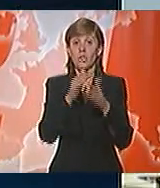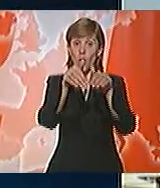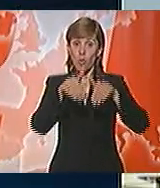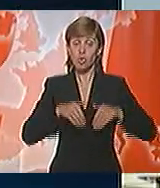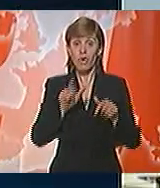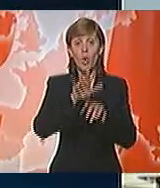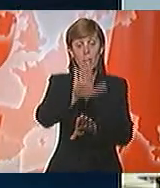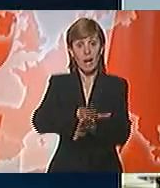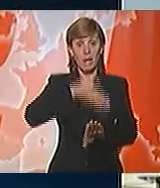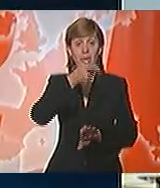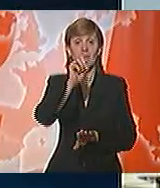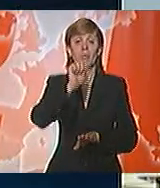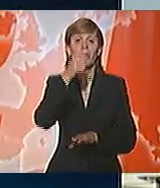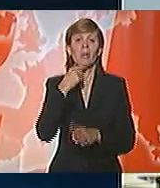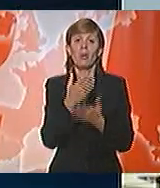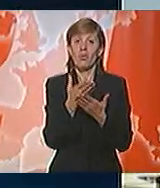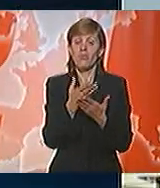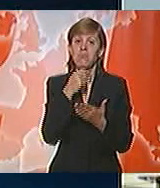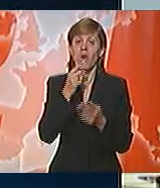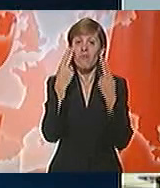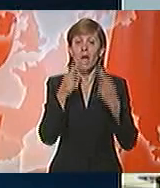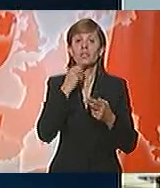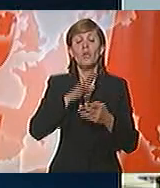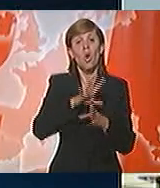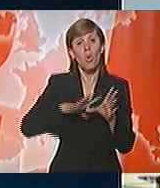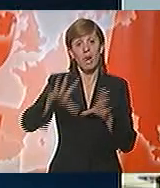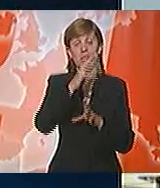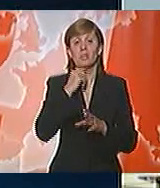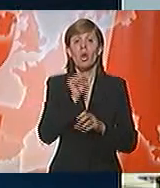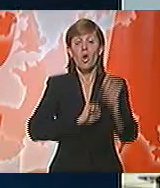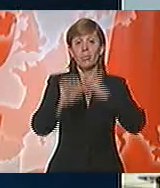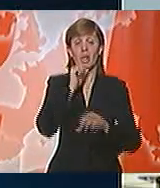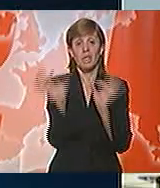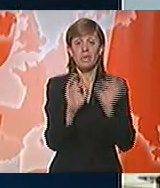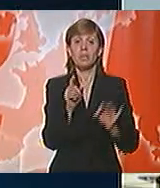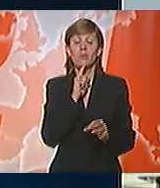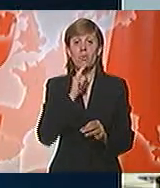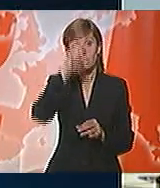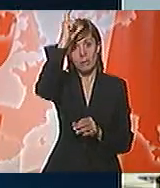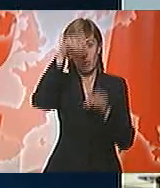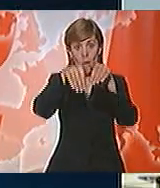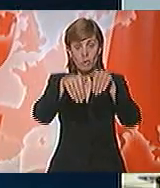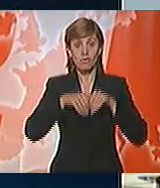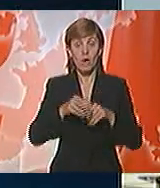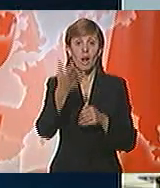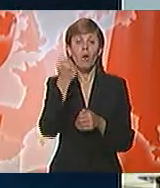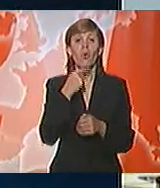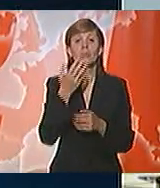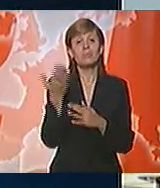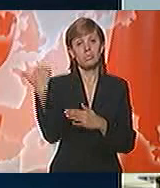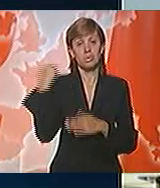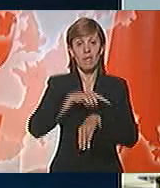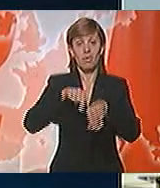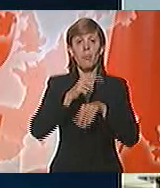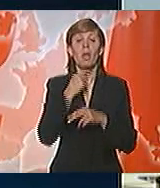parlamentu, jer će to biti prva strategija iz oblasti odbrani i bezbednosti, koju je Srbija usvojila od perioda